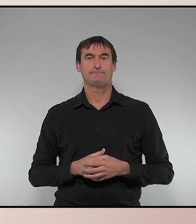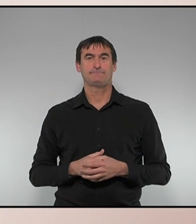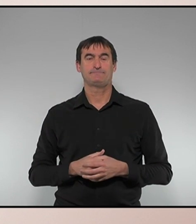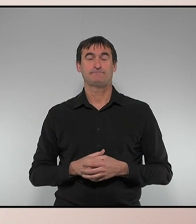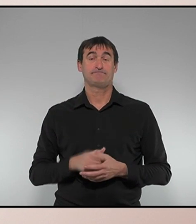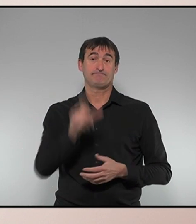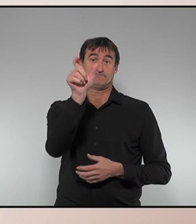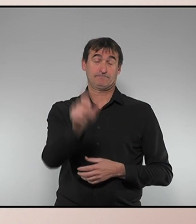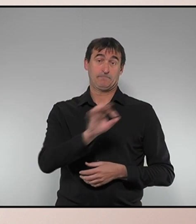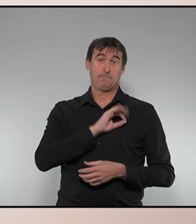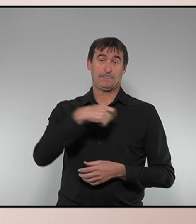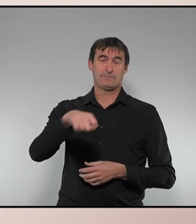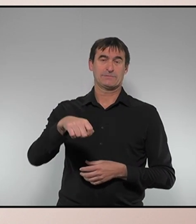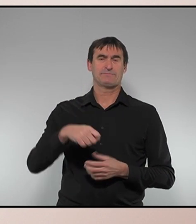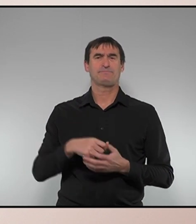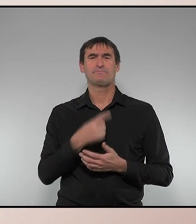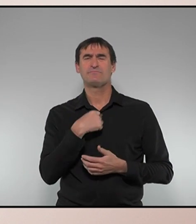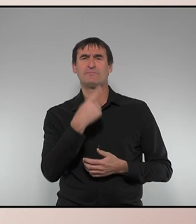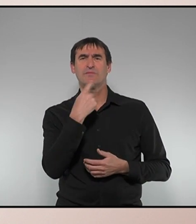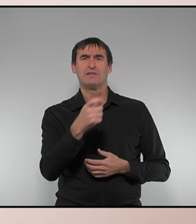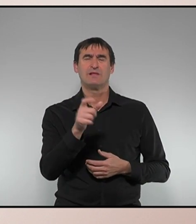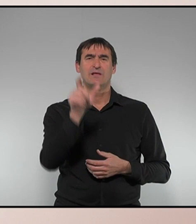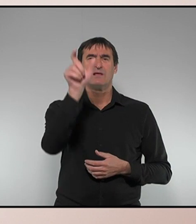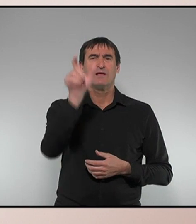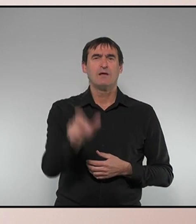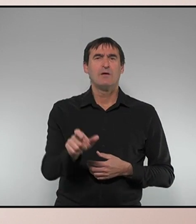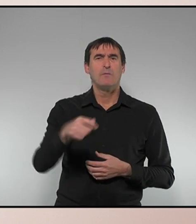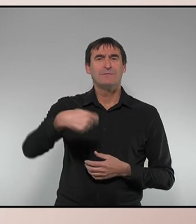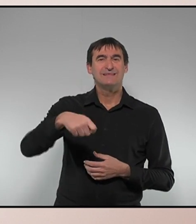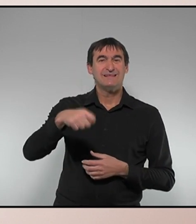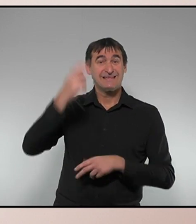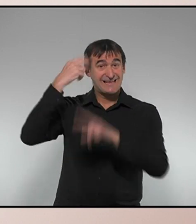Senyor president, ¿le parece a usted importante ser presidente de la Generalitat?